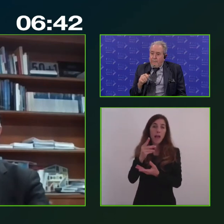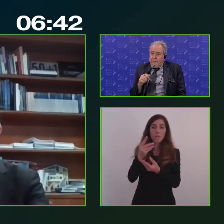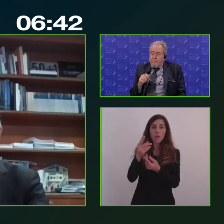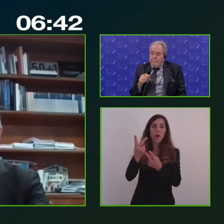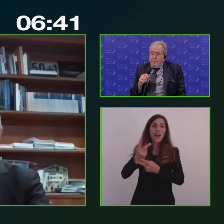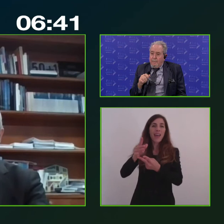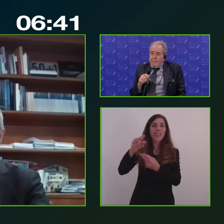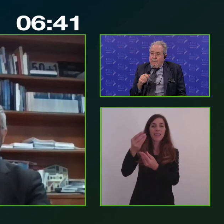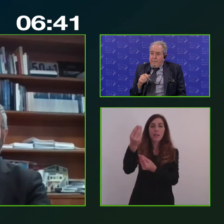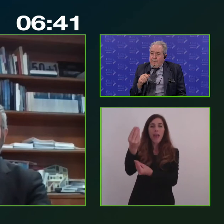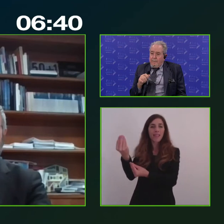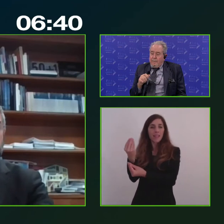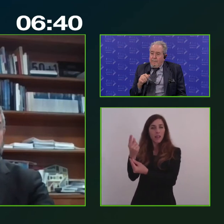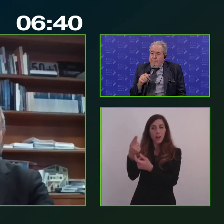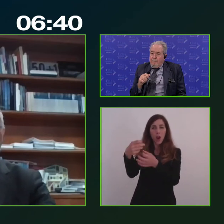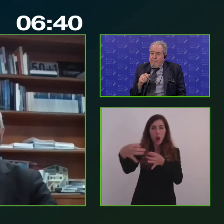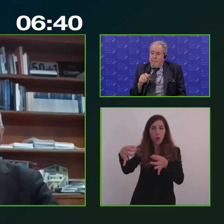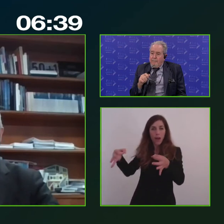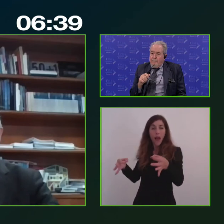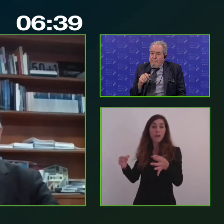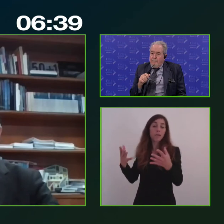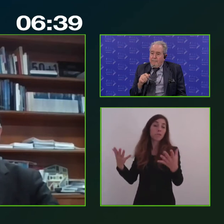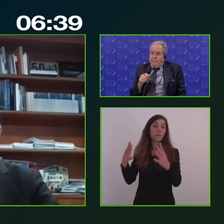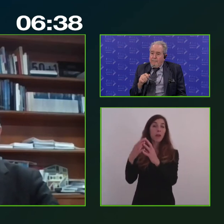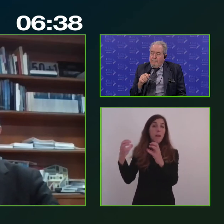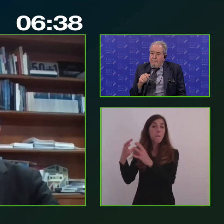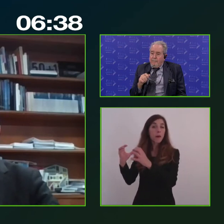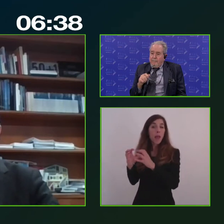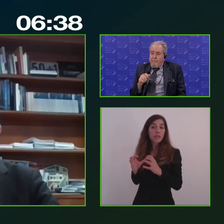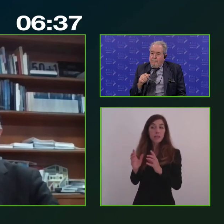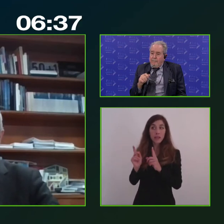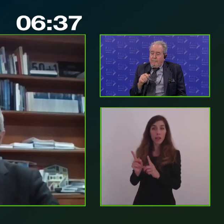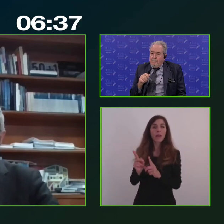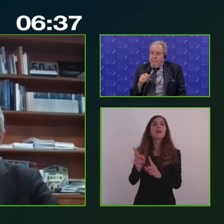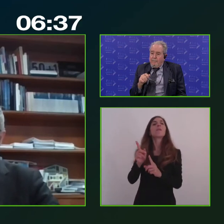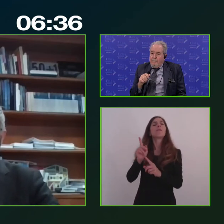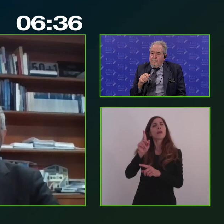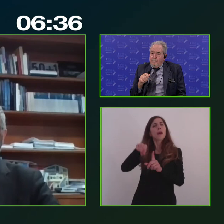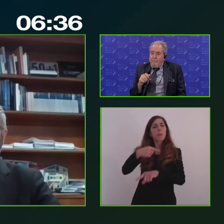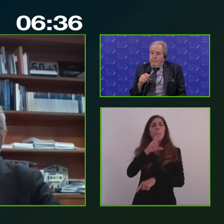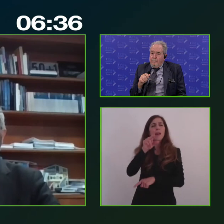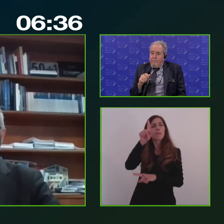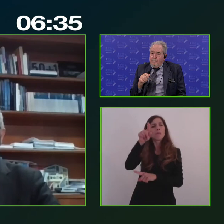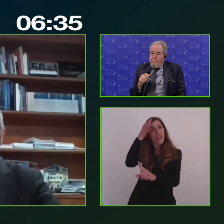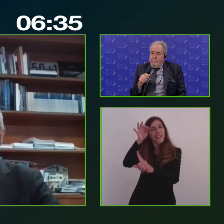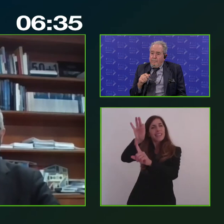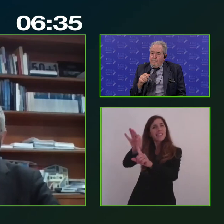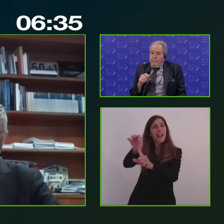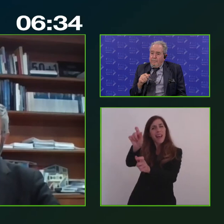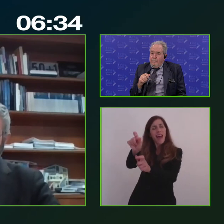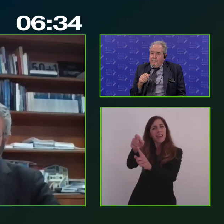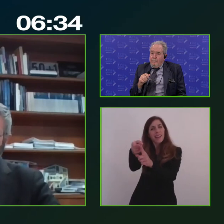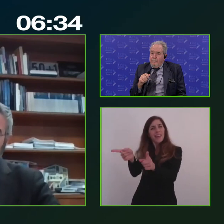parliamo delle imprese e se lo intendiamo nel senso dei destinatari degli interventi abbiamo ovviamente